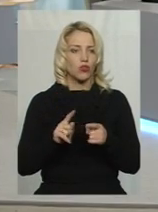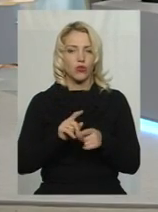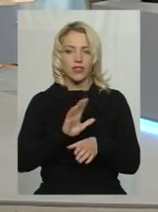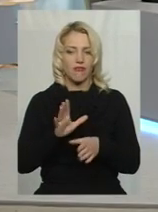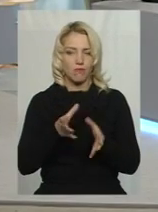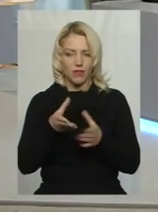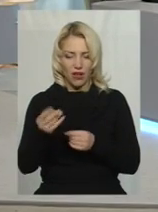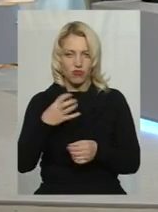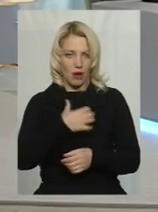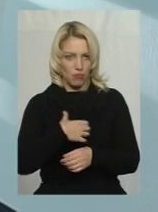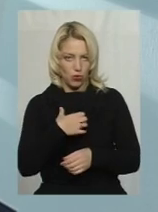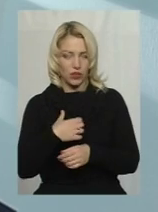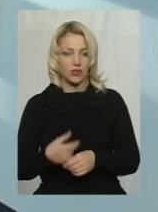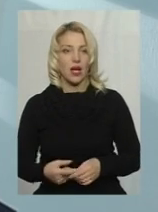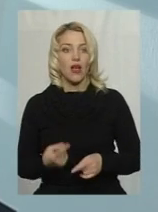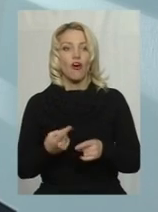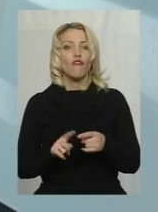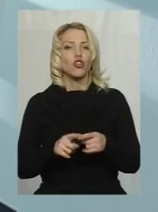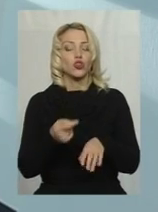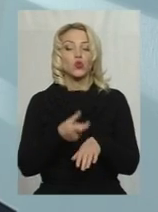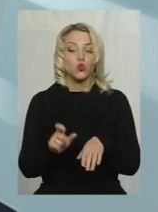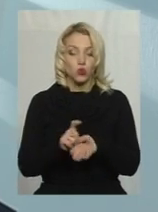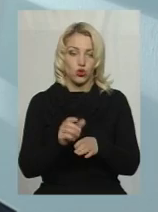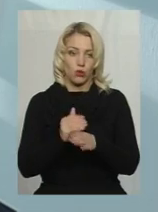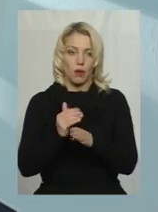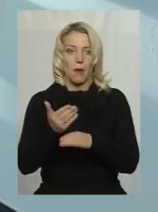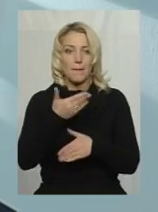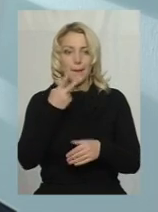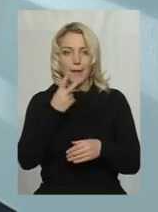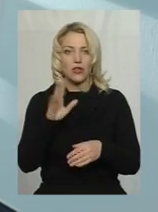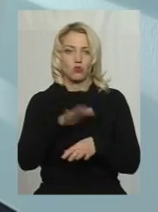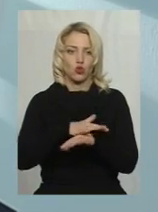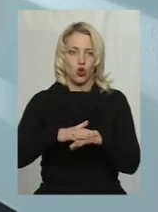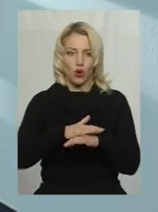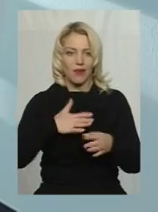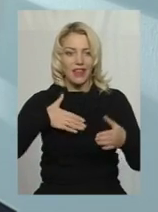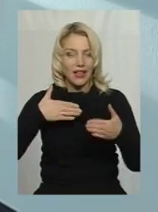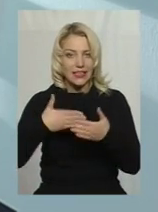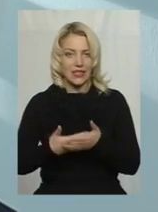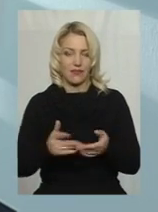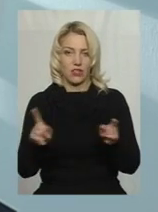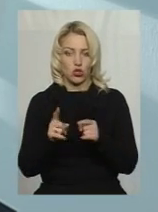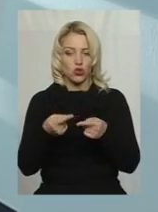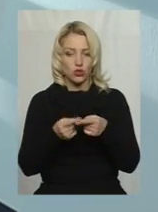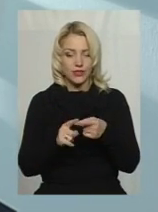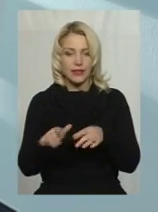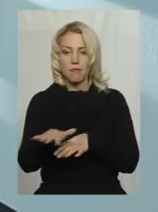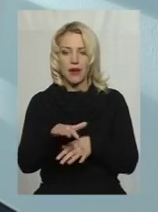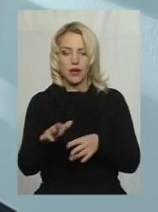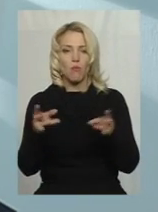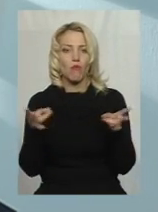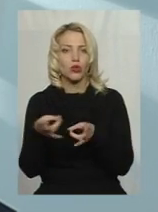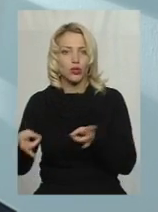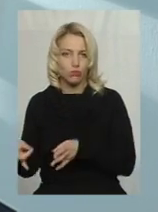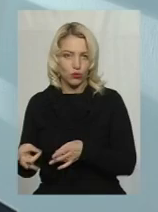Ні, вони дуже допомагають, тому що ми бачимо, що громада активна, що дійсно ці майданчики потребують, ми в